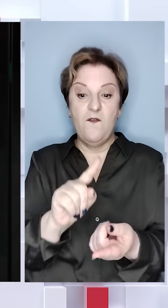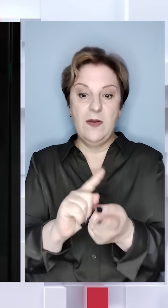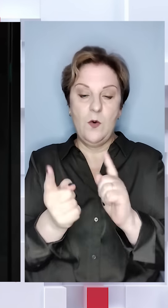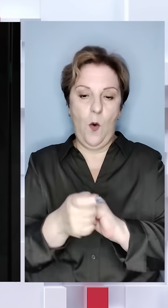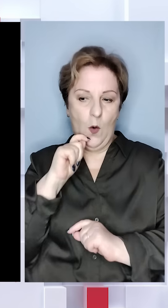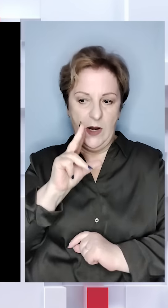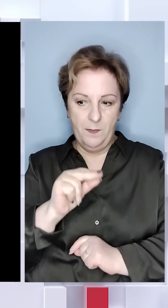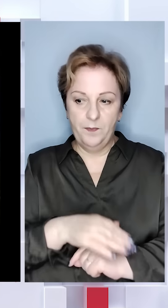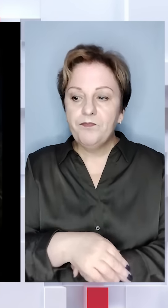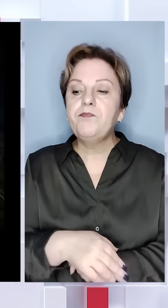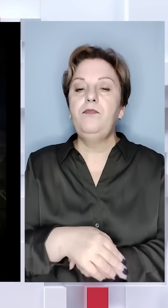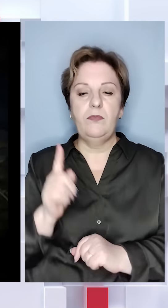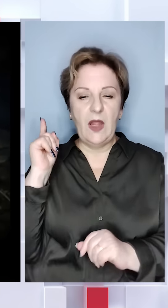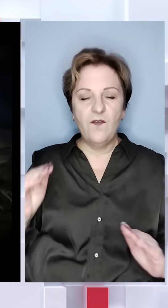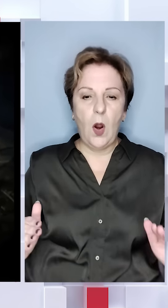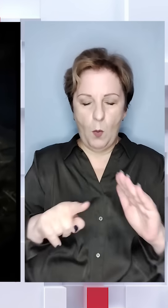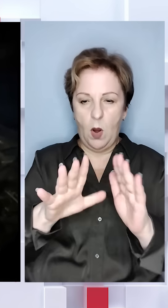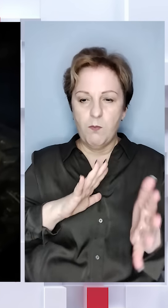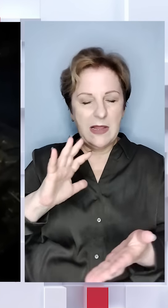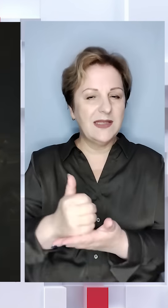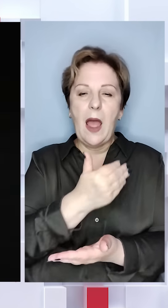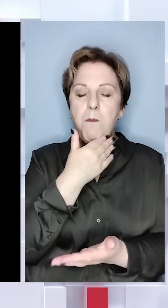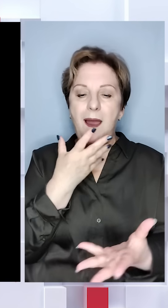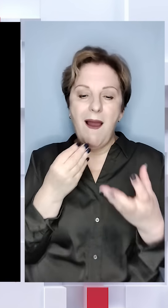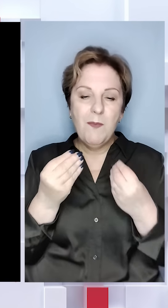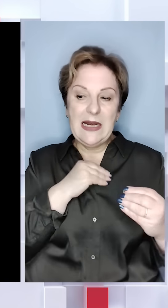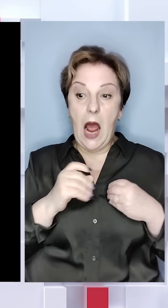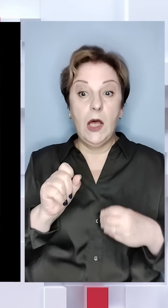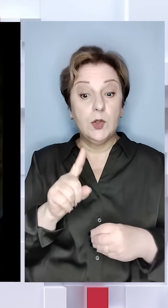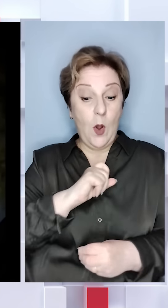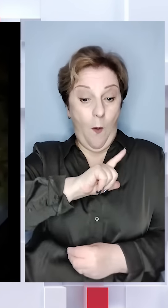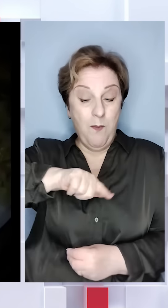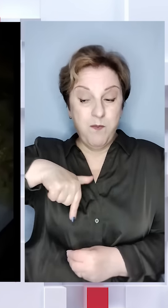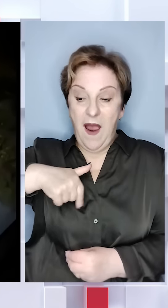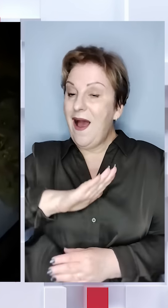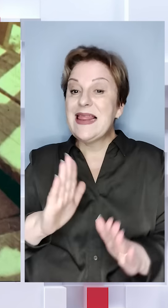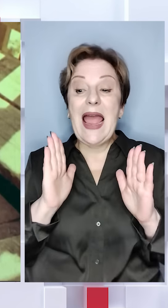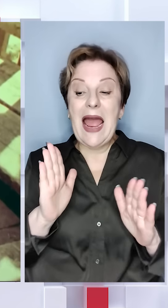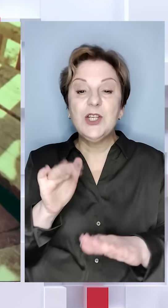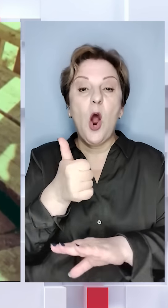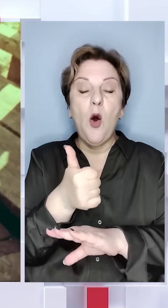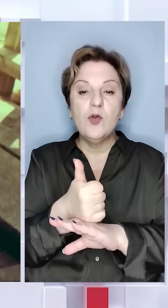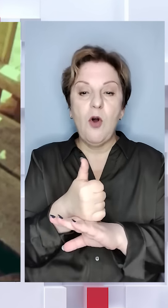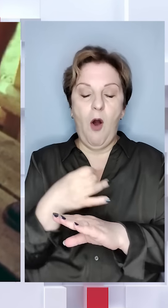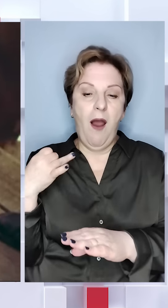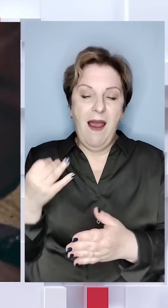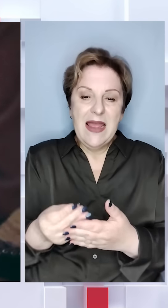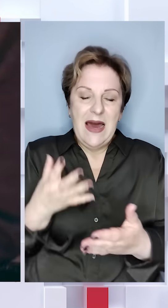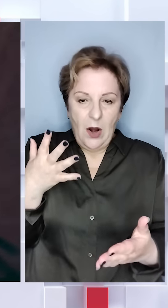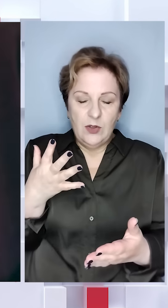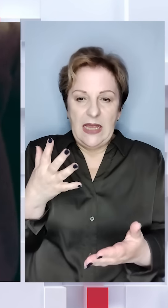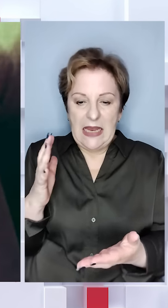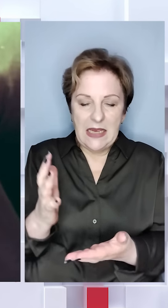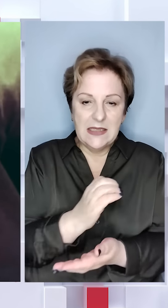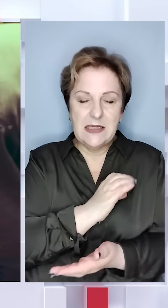україномовним. У товсі могилі тоді було знайдено багато прикрас. Але золота пектораль – не лише головний археологічний скарб